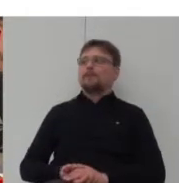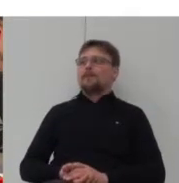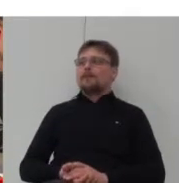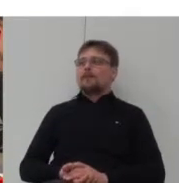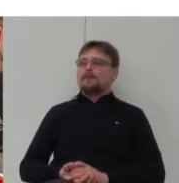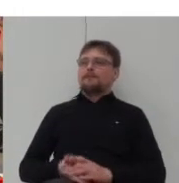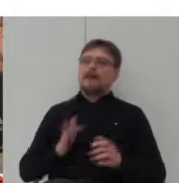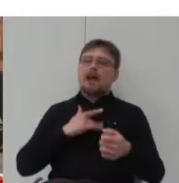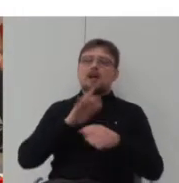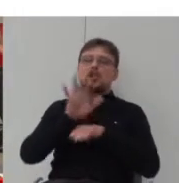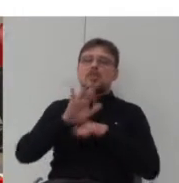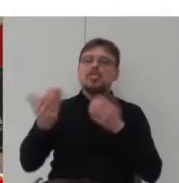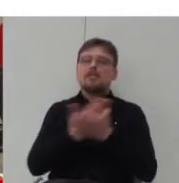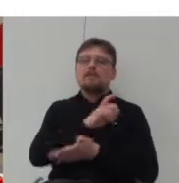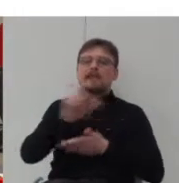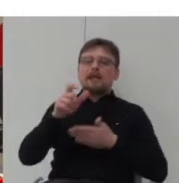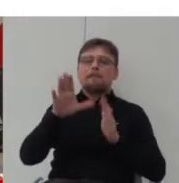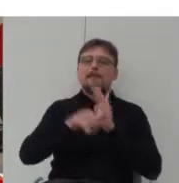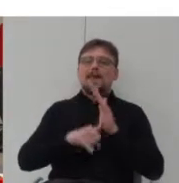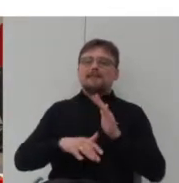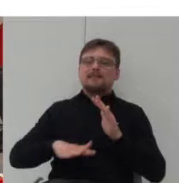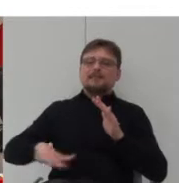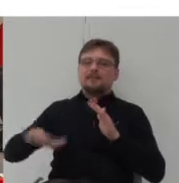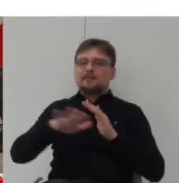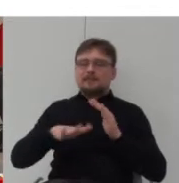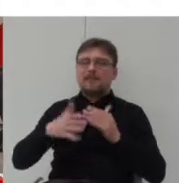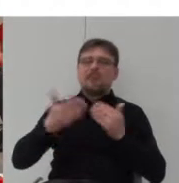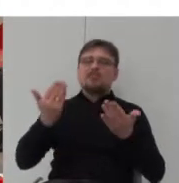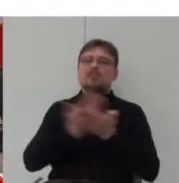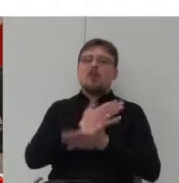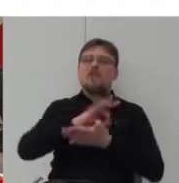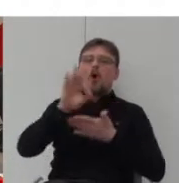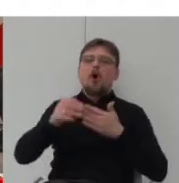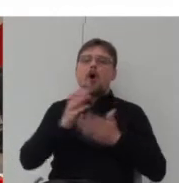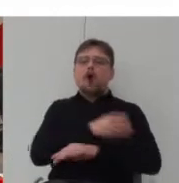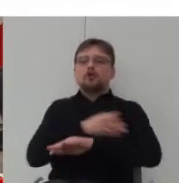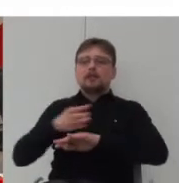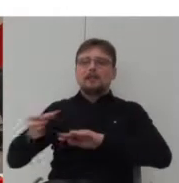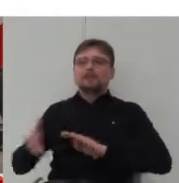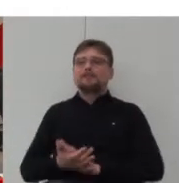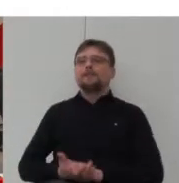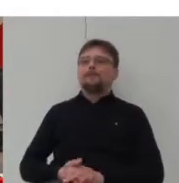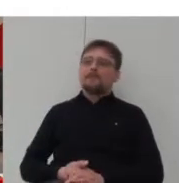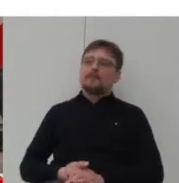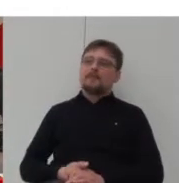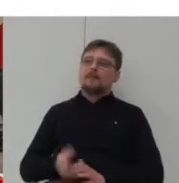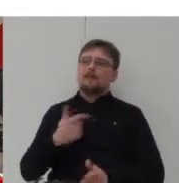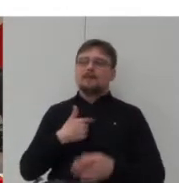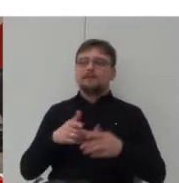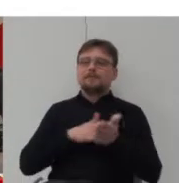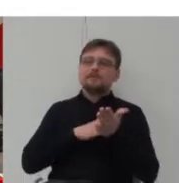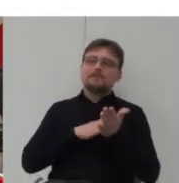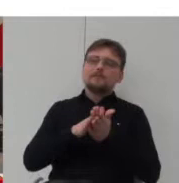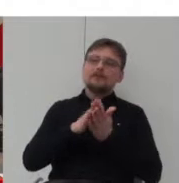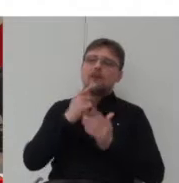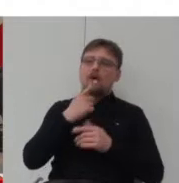w odniesieniu do budynków mieszkalnych w nowo projektowanych osiedle. I chciałam zacząć od porównania